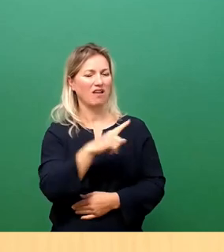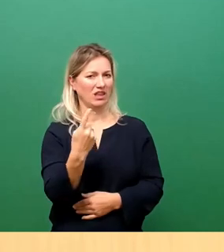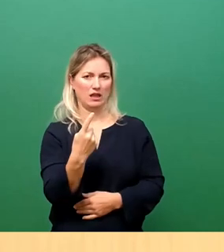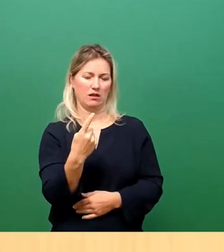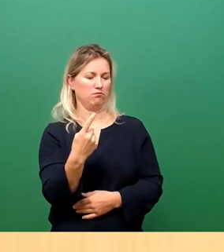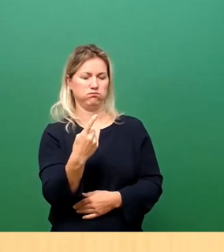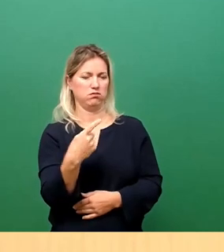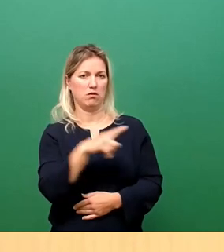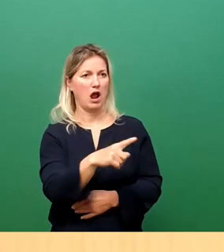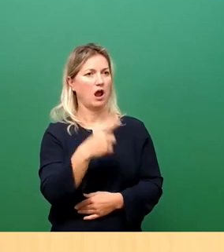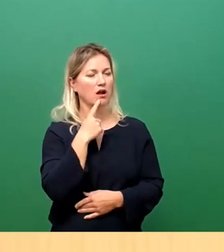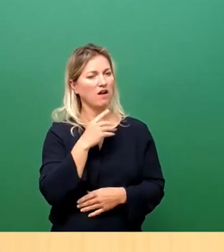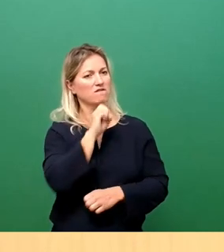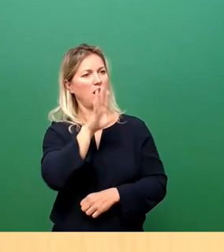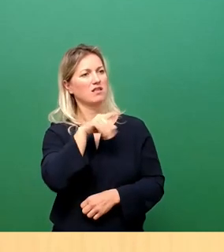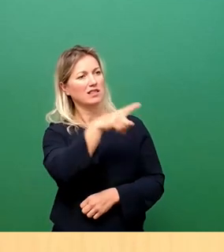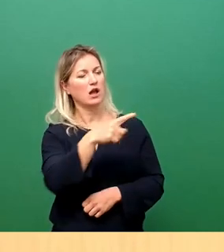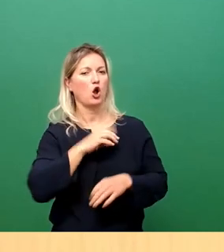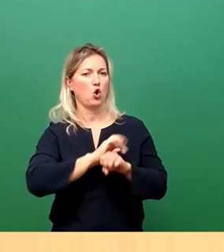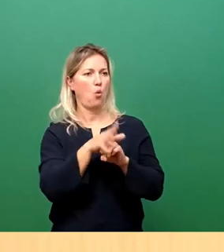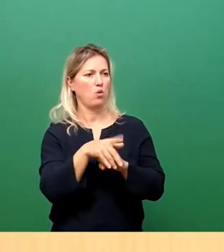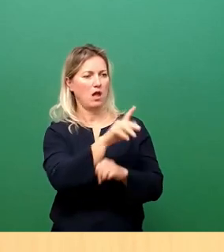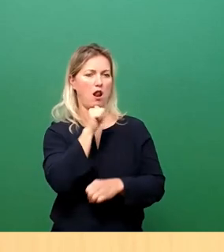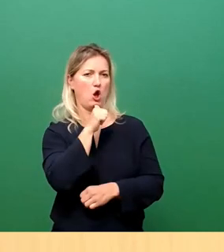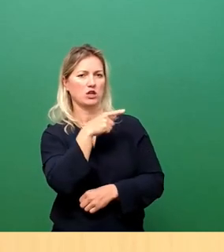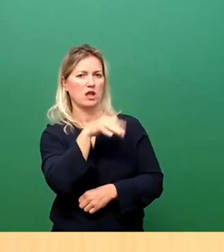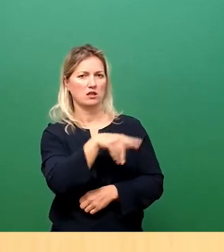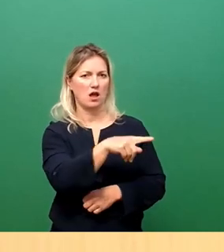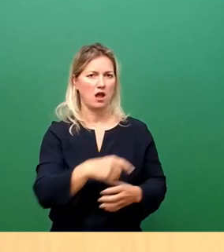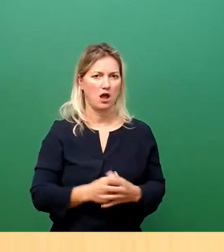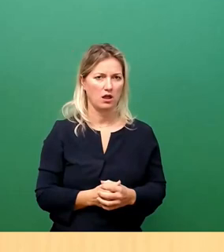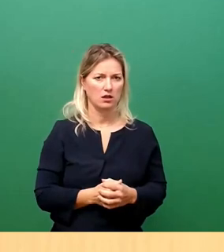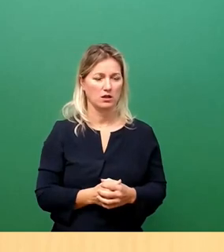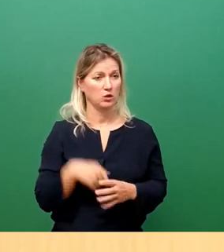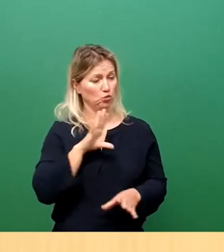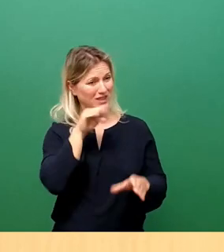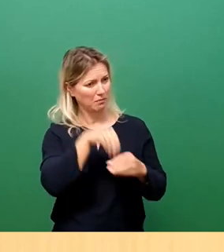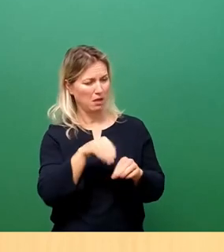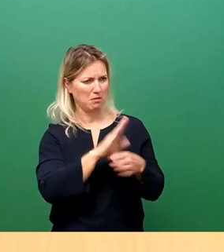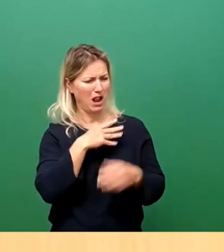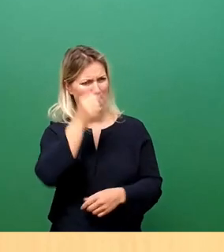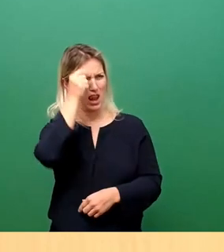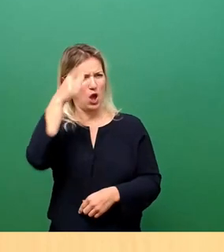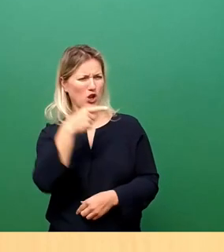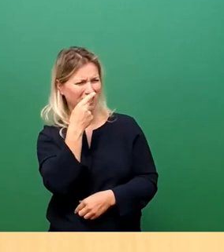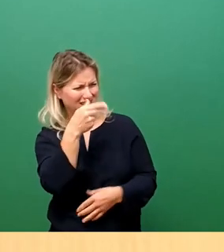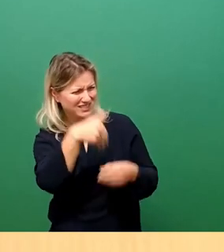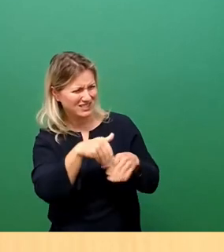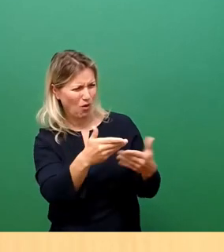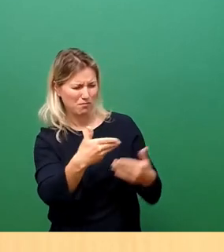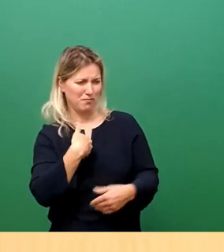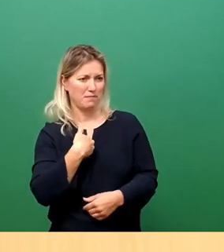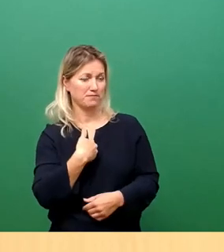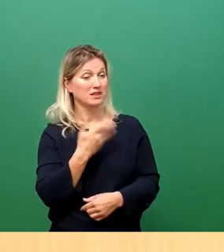-Leugner. Ich, und manchmal auch mit einer erschreckenden Logik, so twitterte Frau Dr.